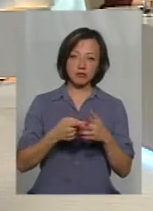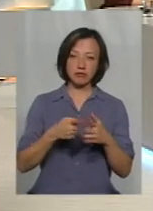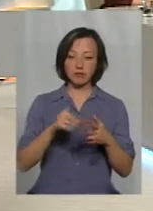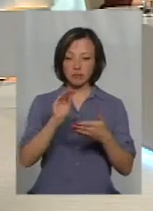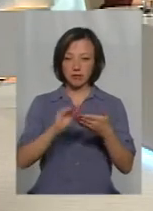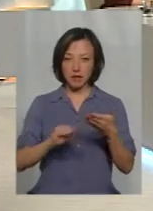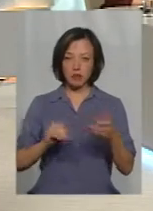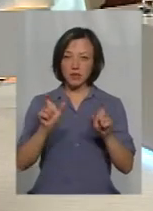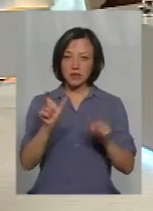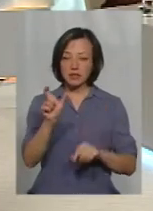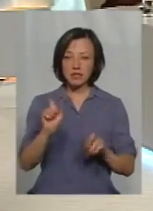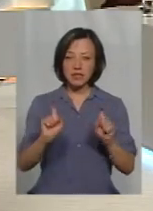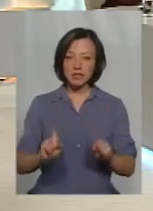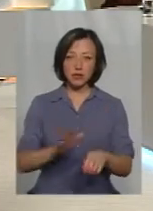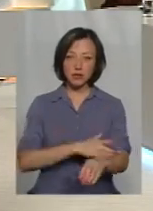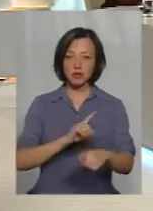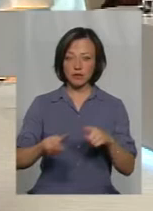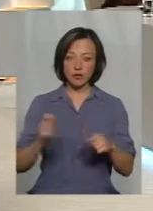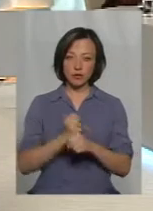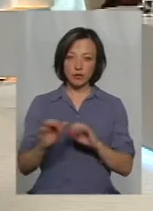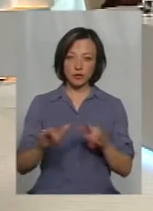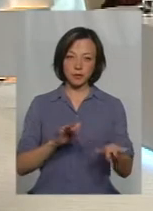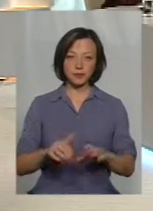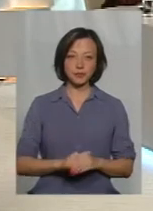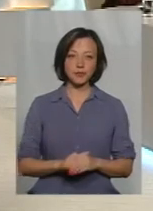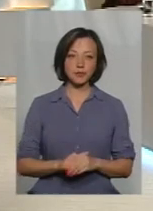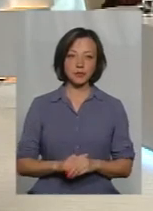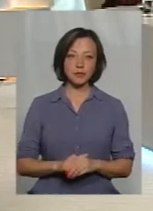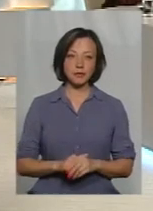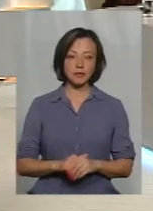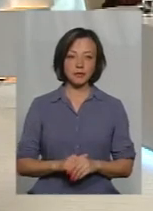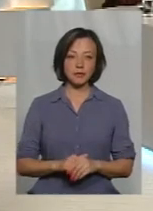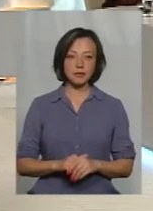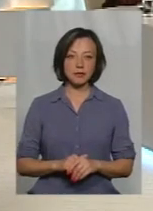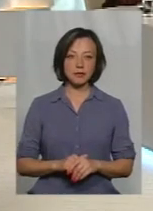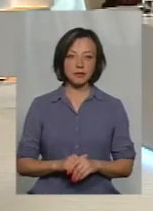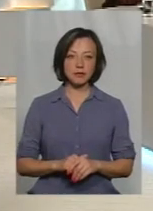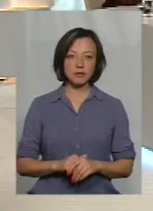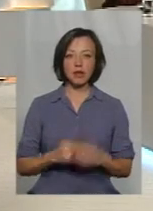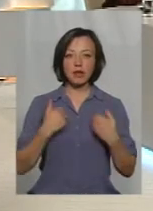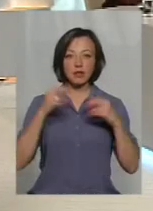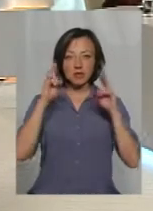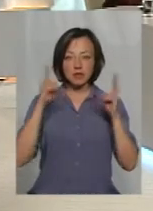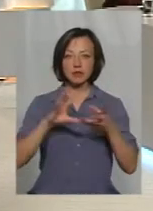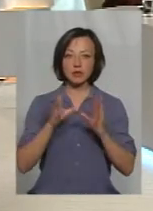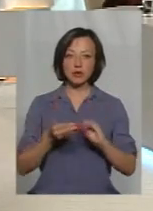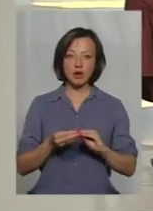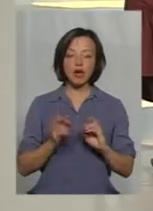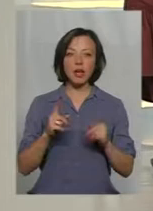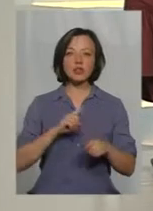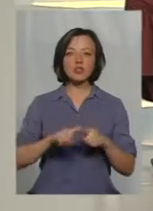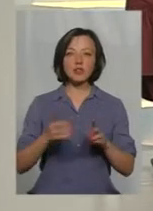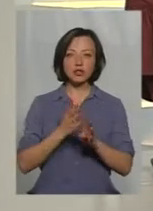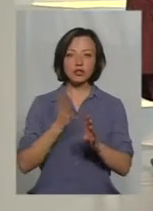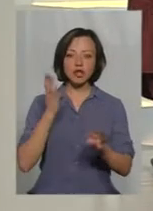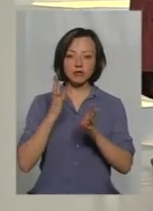тобто, щоб людина не сиділа і довго не писала цю чи іншу заяву. Ось, ну, я не знаю в цілому. А наскільки швидко ця